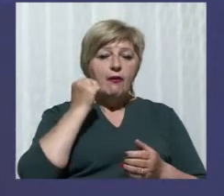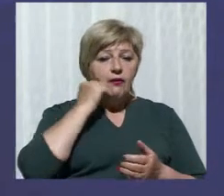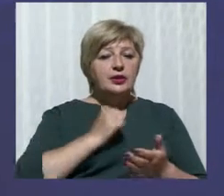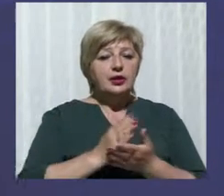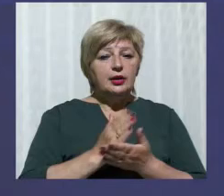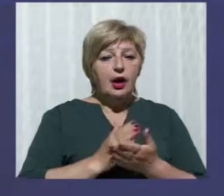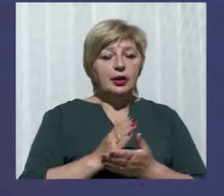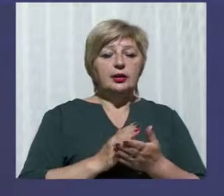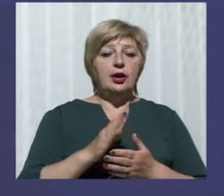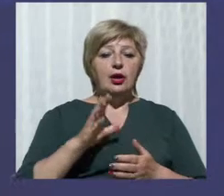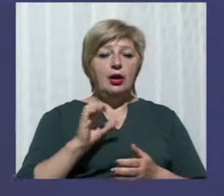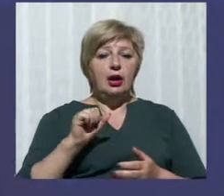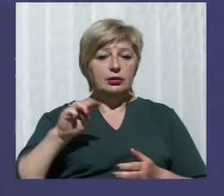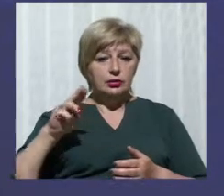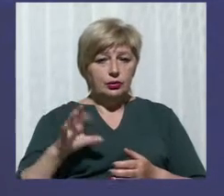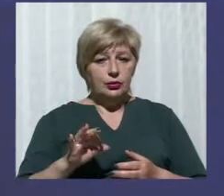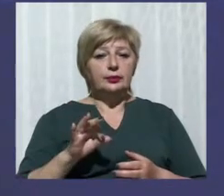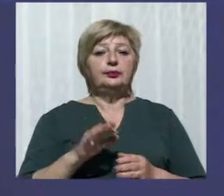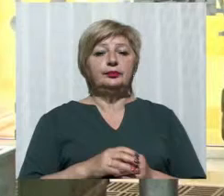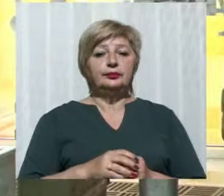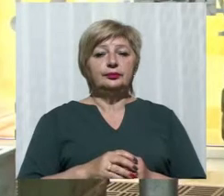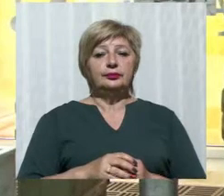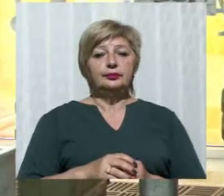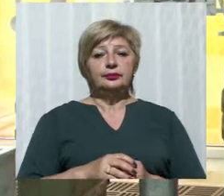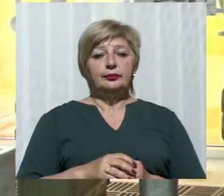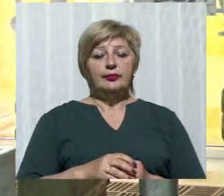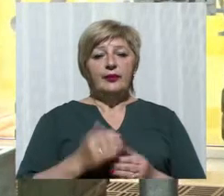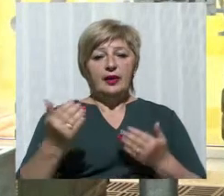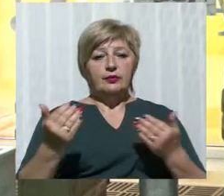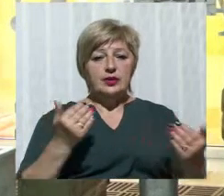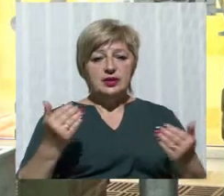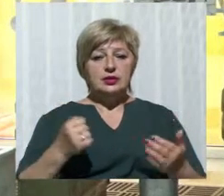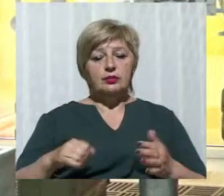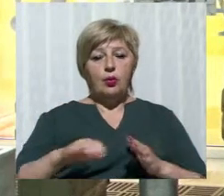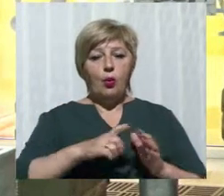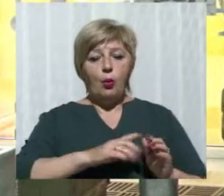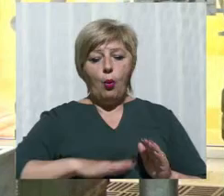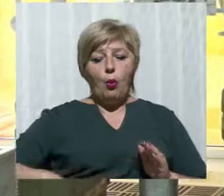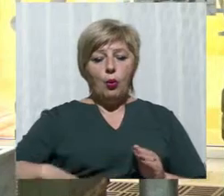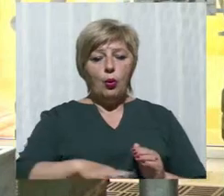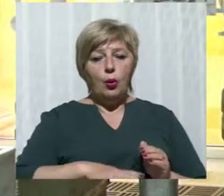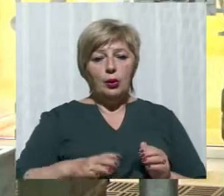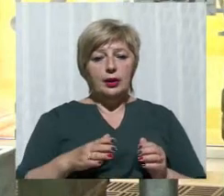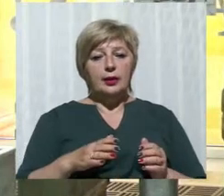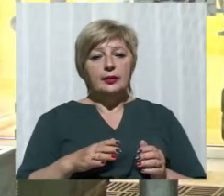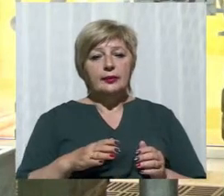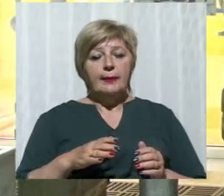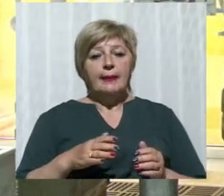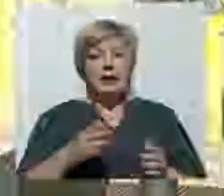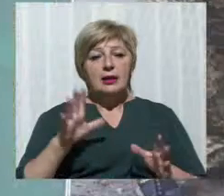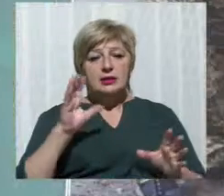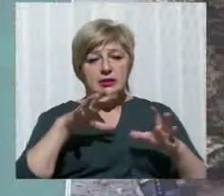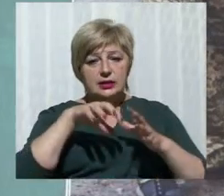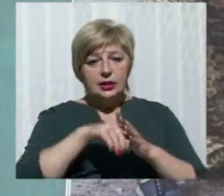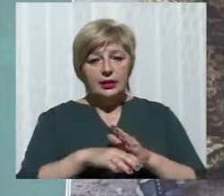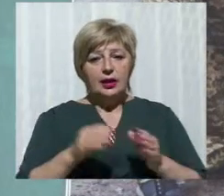присвячена Дню пам'яті та примирення. Виставка у холі облдержадміністрації складається зі світлин захисників